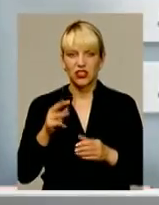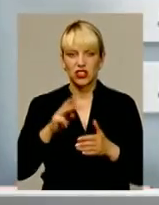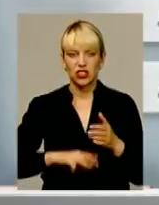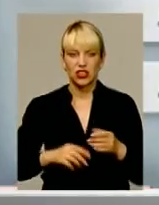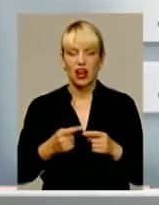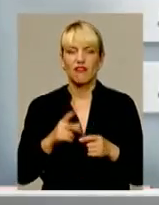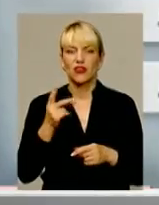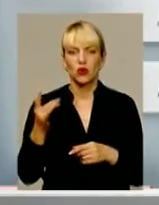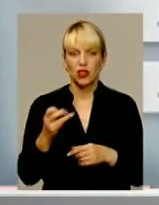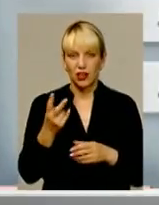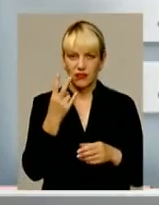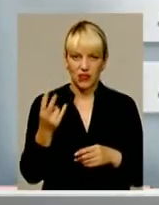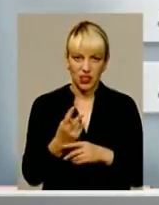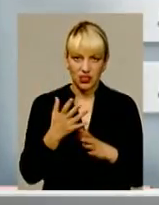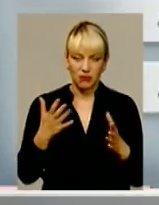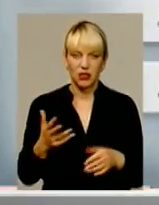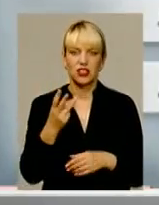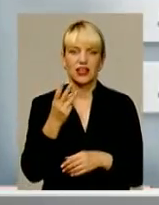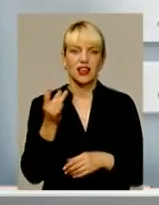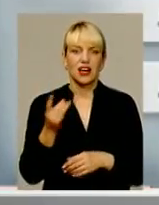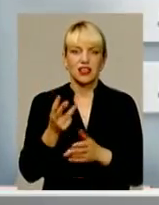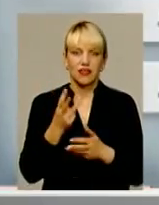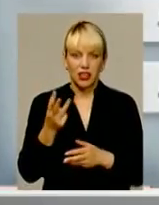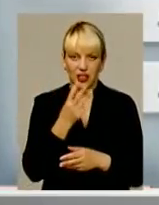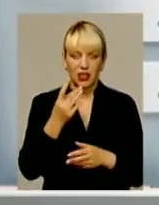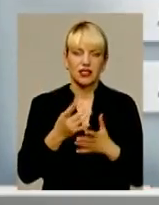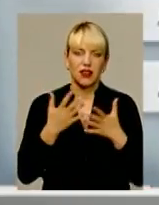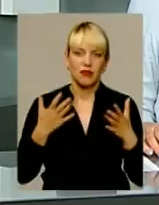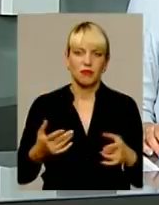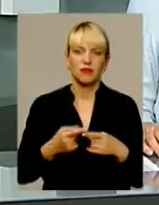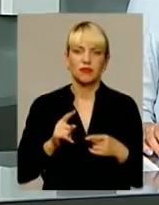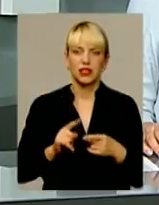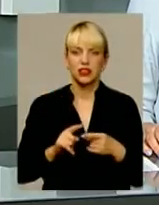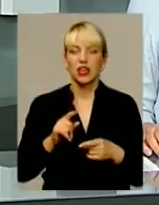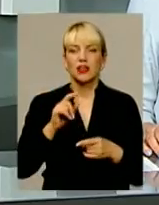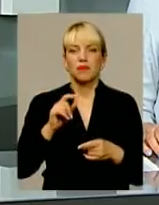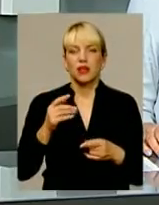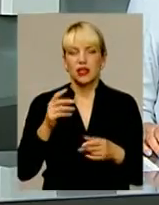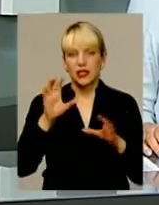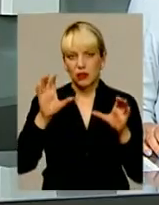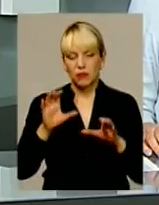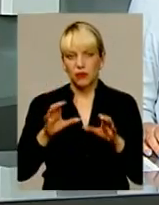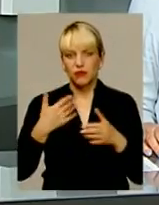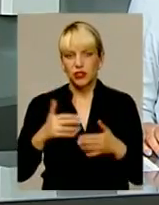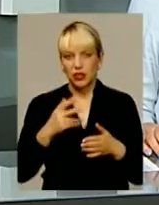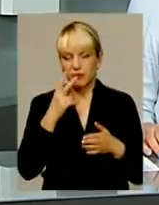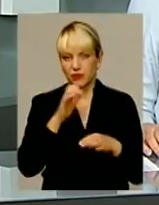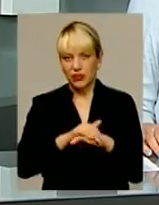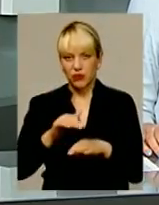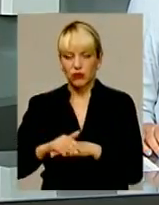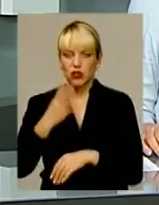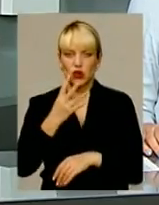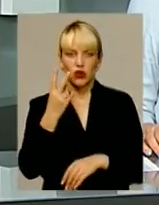відповідно, в чотири рази більше. За третє. Лише за тиждень дії нового законодавства правоохоронці зафіксували 42 випадки